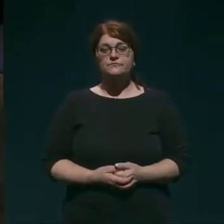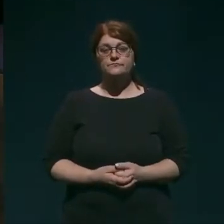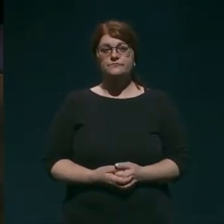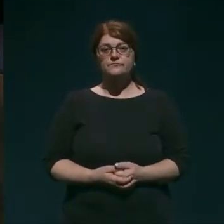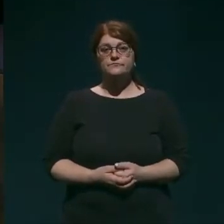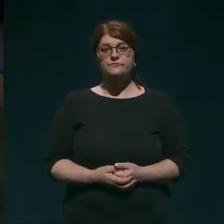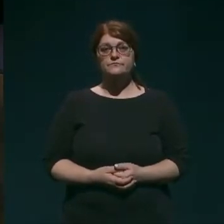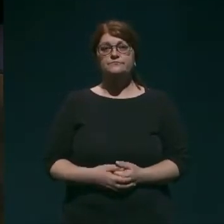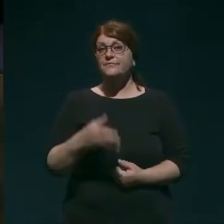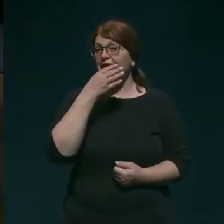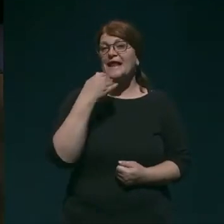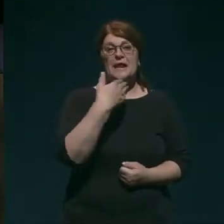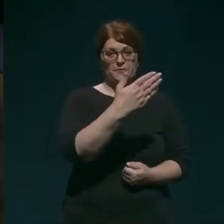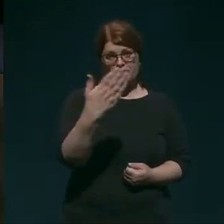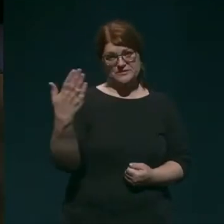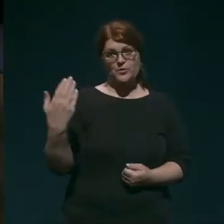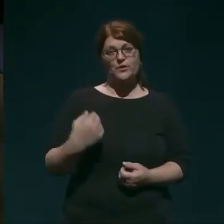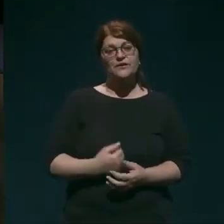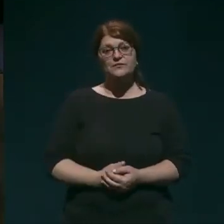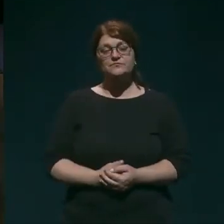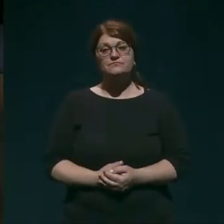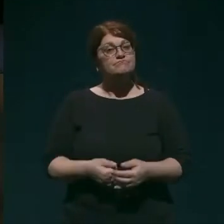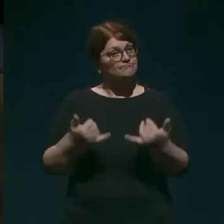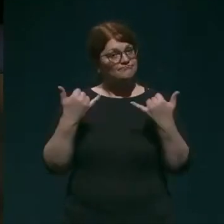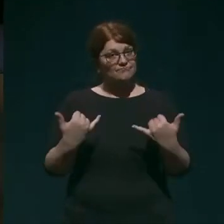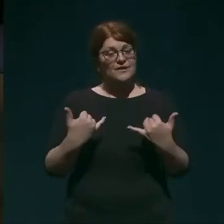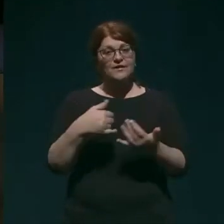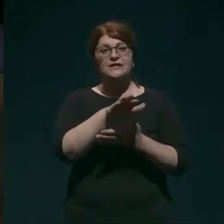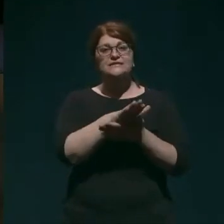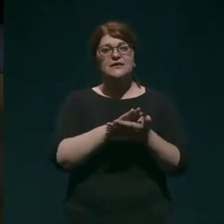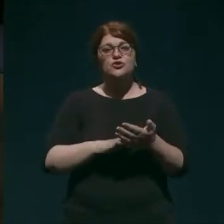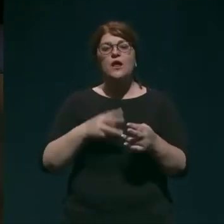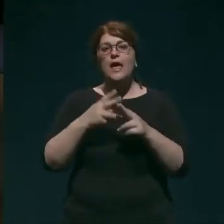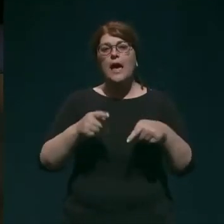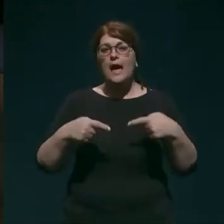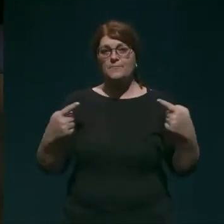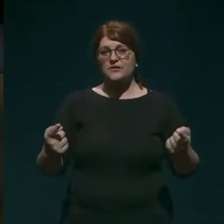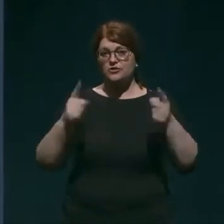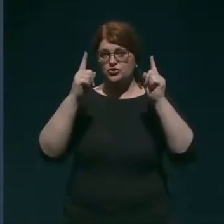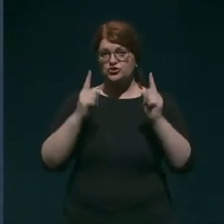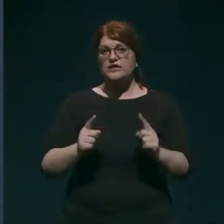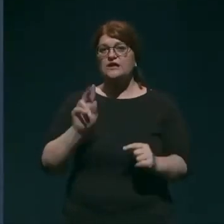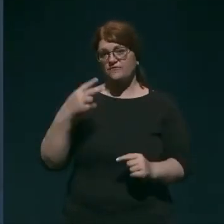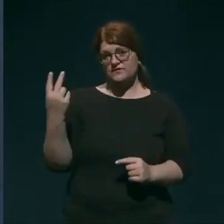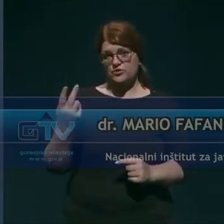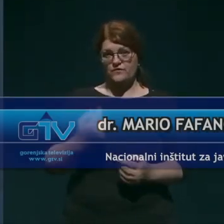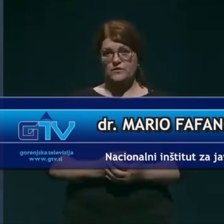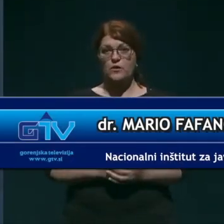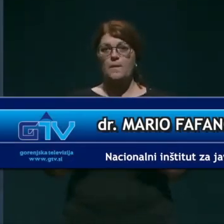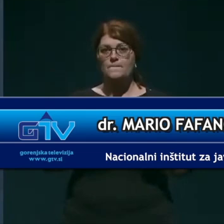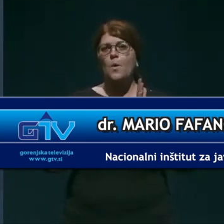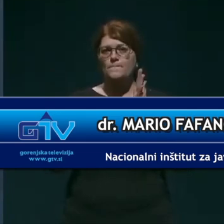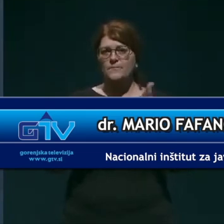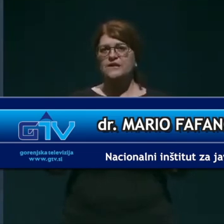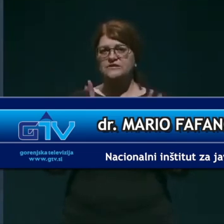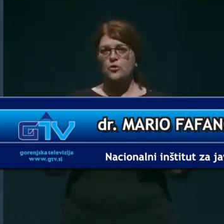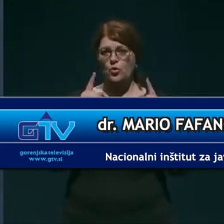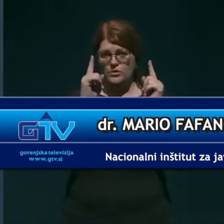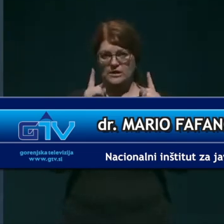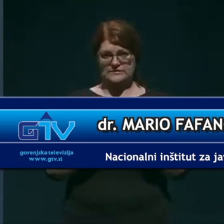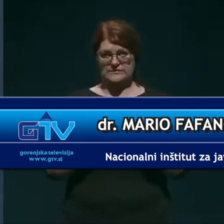Lepo pozdravljeni. Danes začnemo z epidemiološko sliko v Sloveniji. bom prikazal, kako je stanje